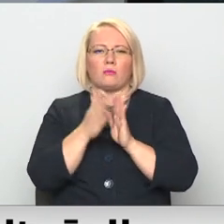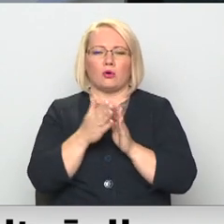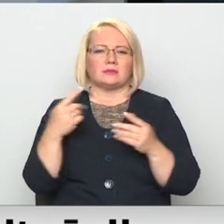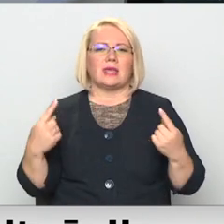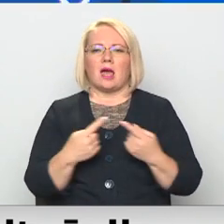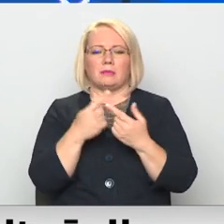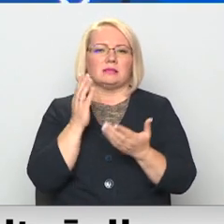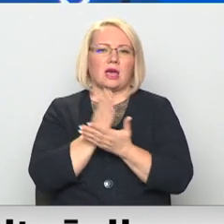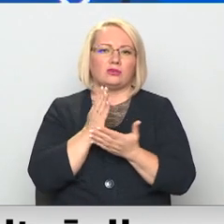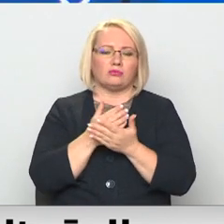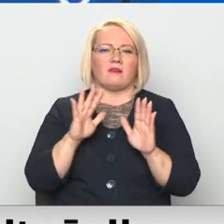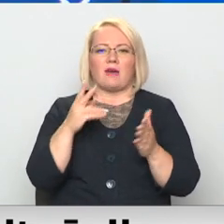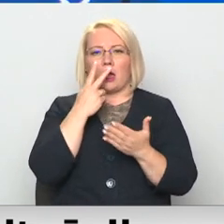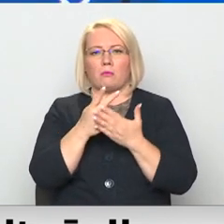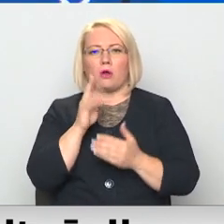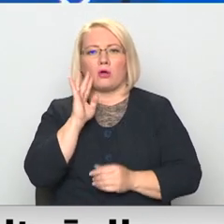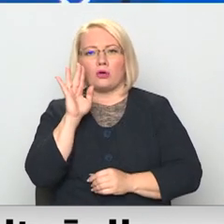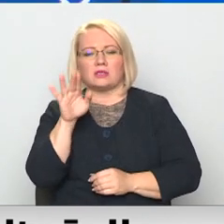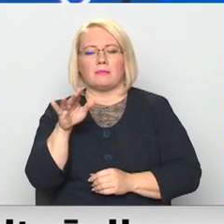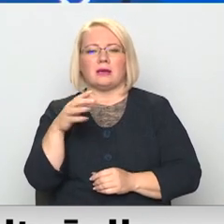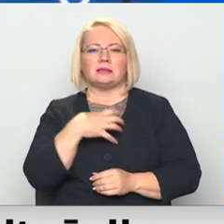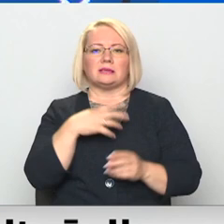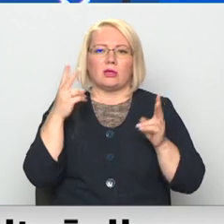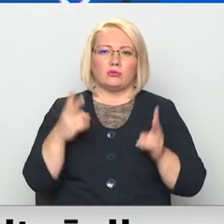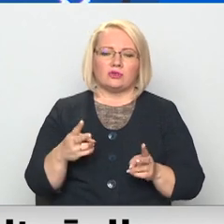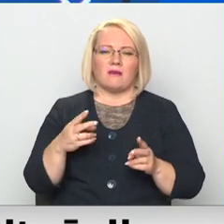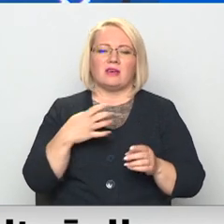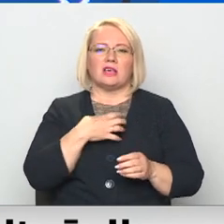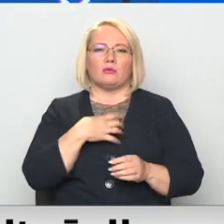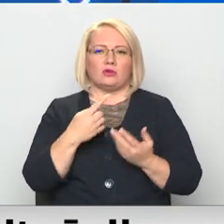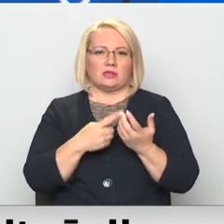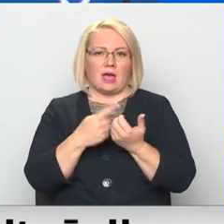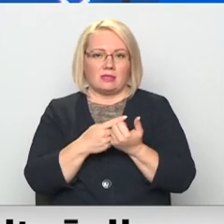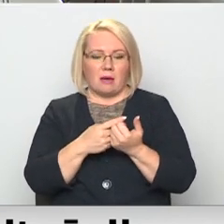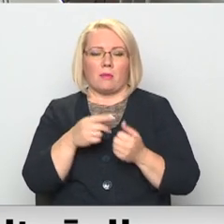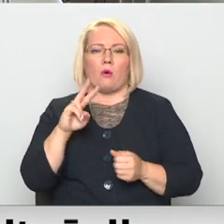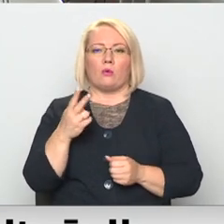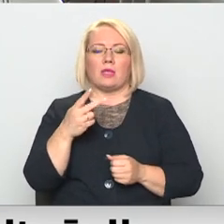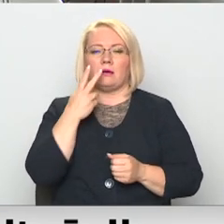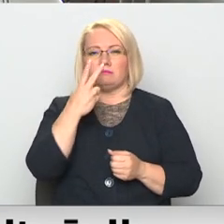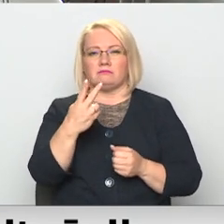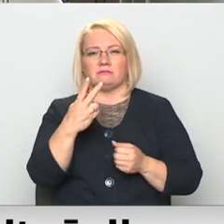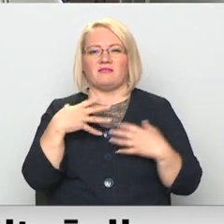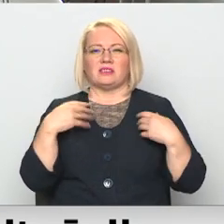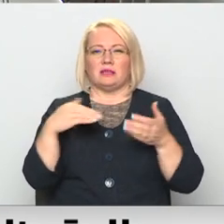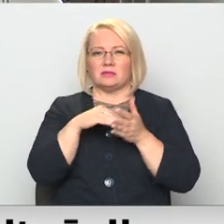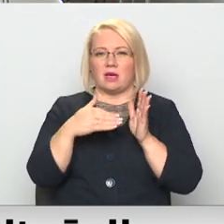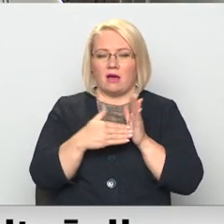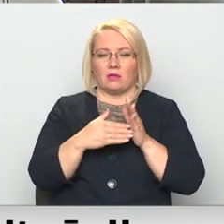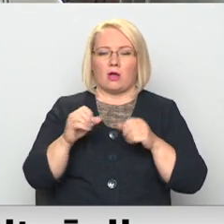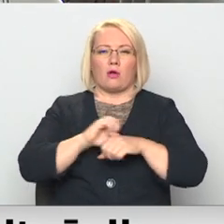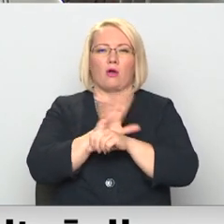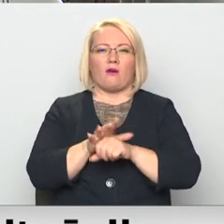esošajam vai prognozējumam cietušo vai saslimušo skaitam. Epidemiologa prognozes liecina, ka vērojot strauju ar Covid-19